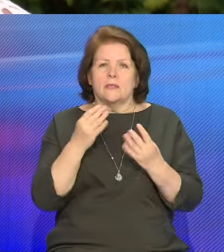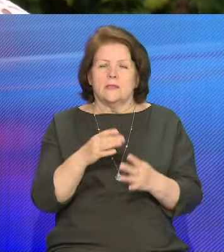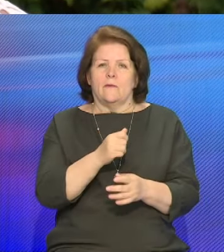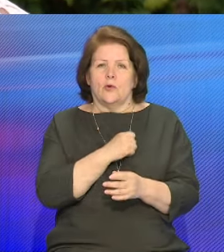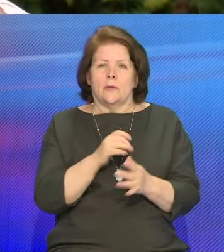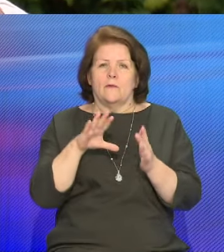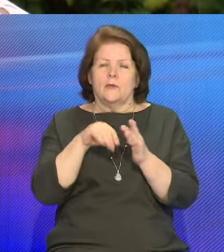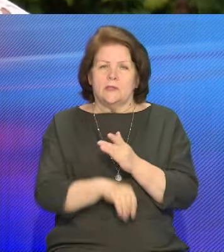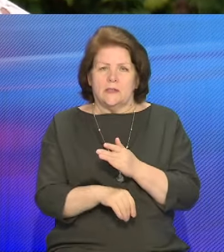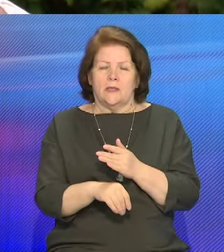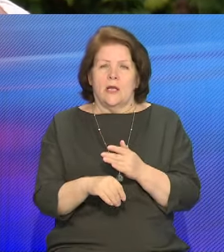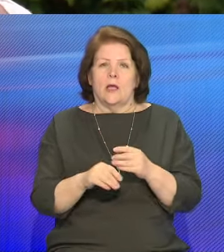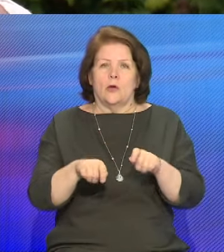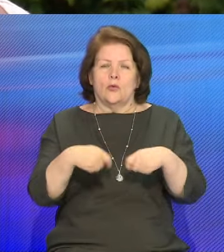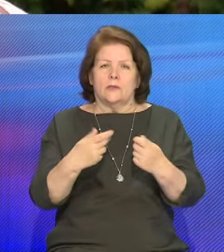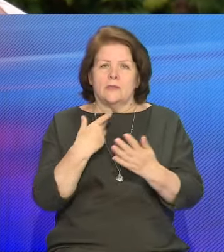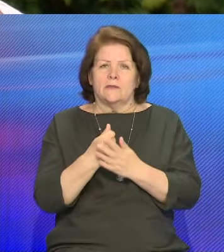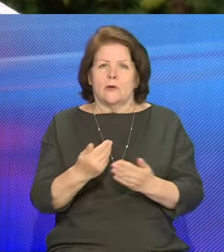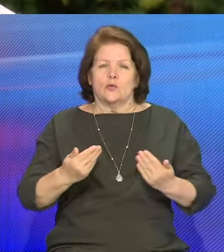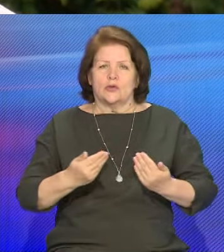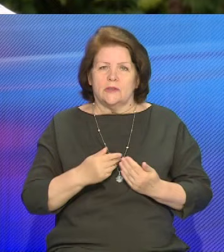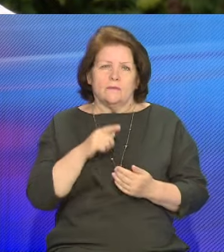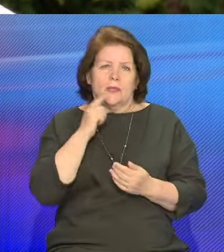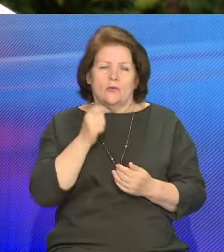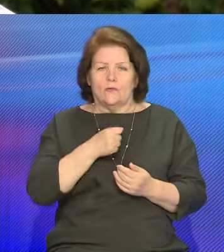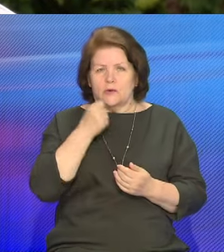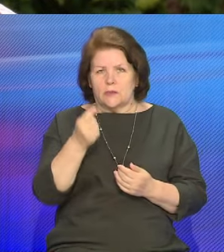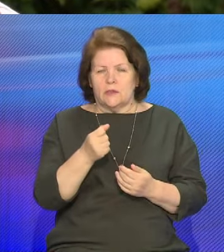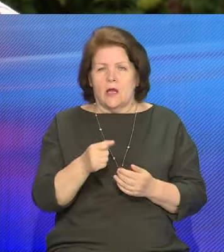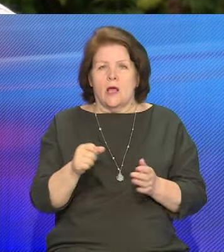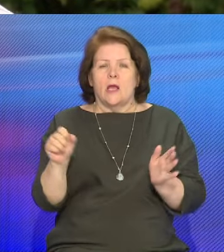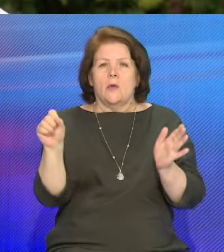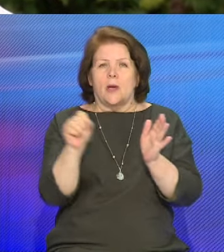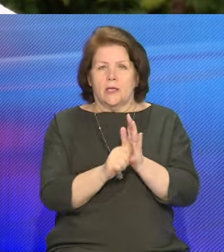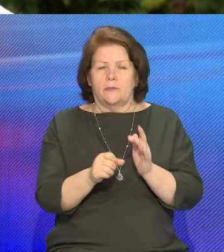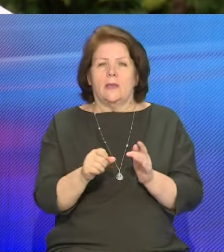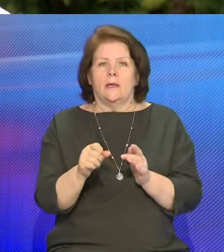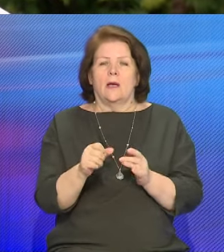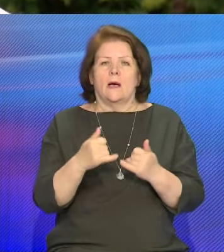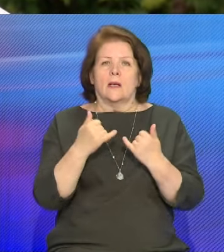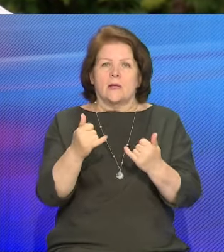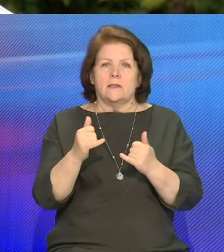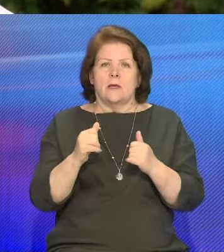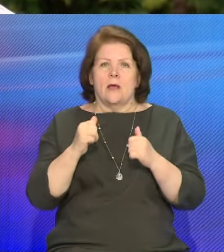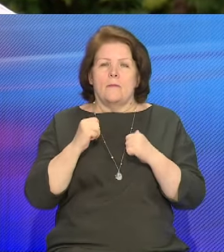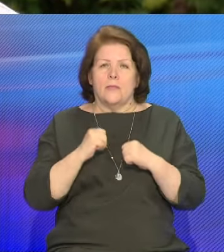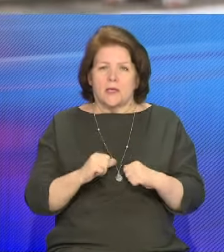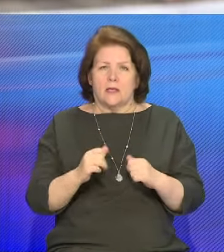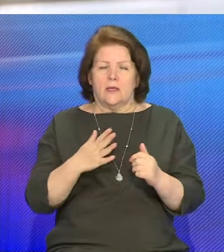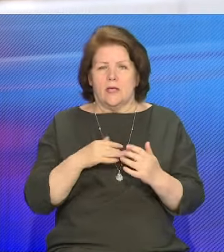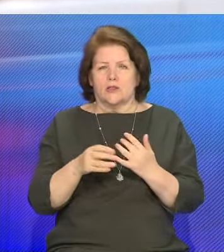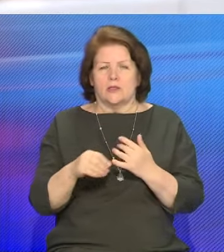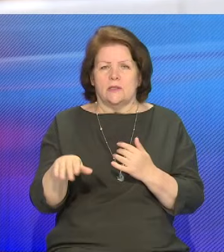Это самое главное. Они отдали жизни в молодом совершенно возрасте и пали смертью храбрых ради мира на нашей земле.